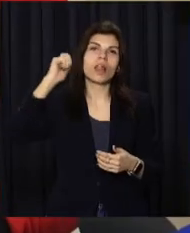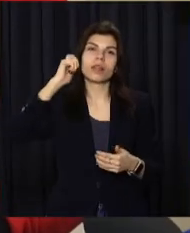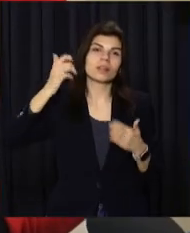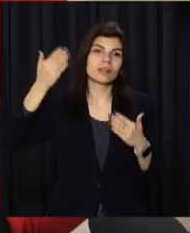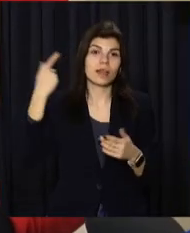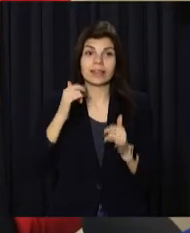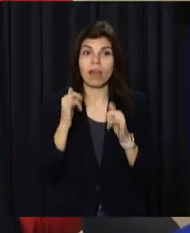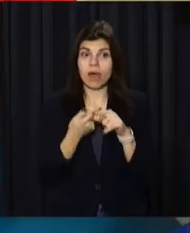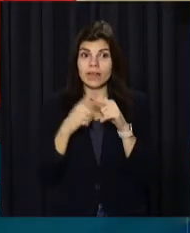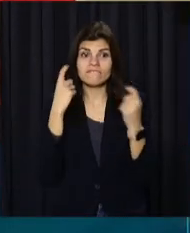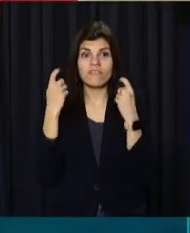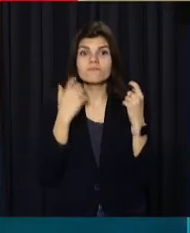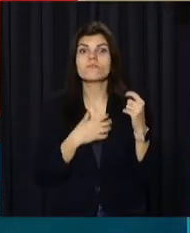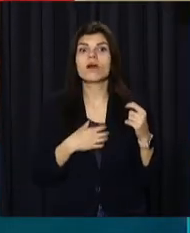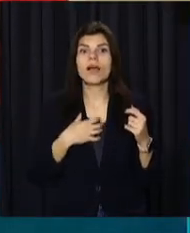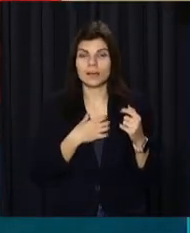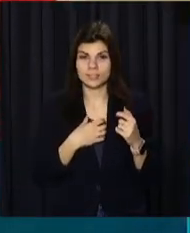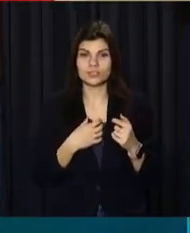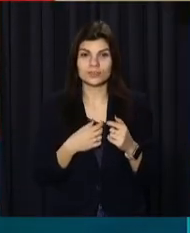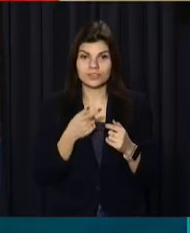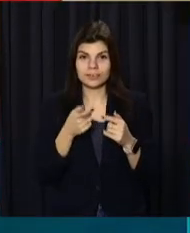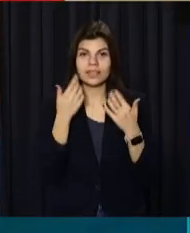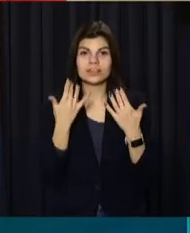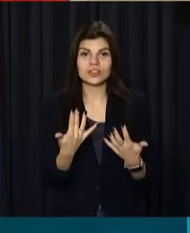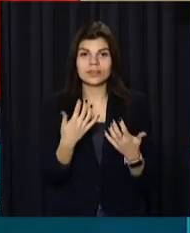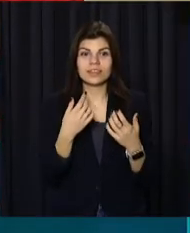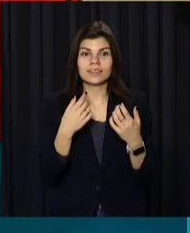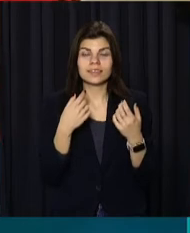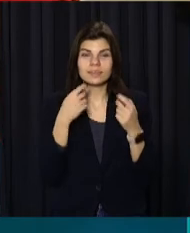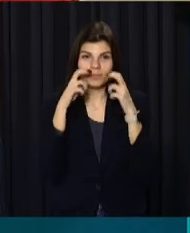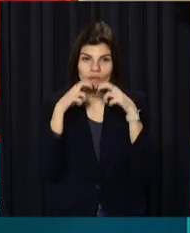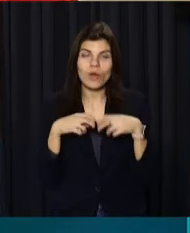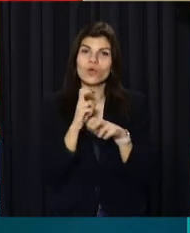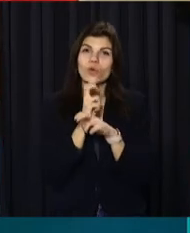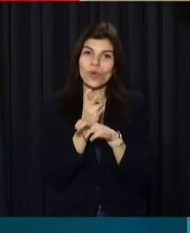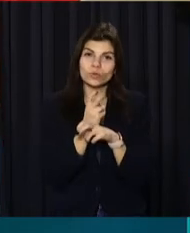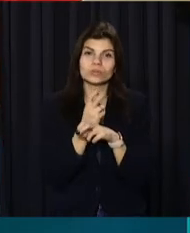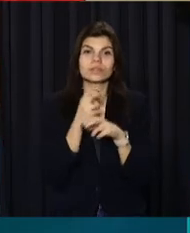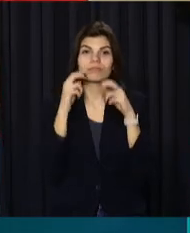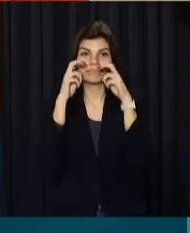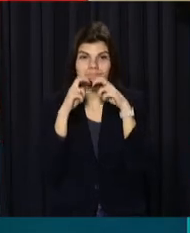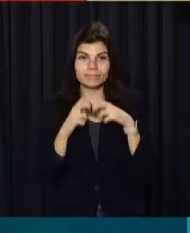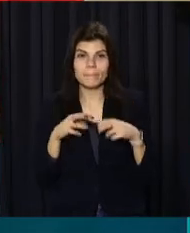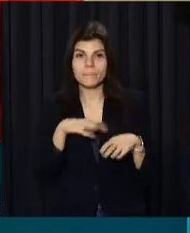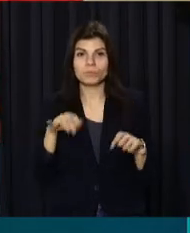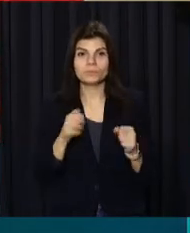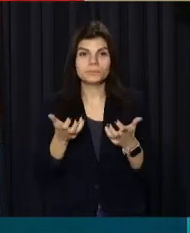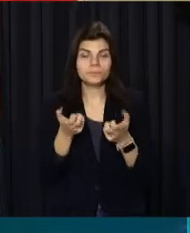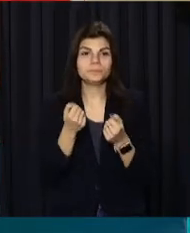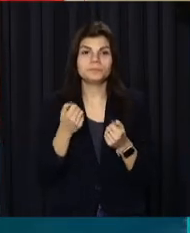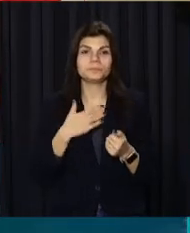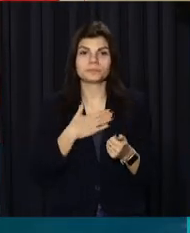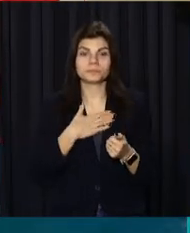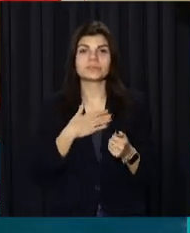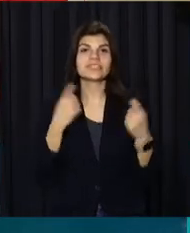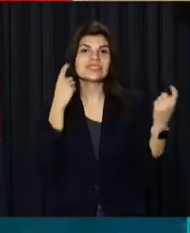золото – це інформація. Комплексно дослідивши декілька тисяч зразків кісток, проаналізувавши їх, ми можемо тривати наше золото,